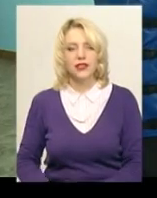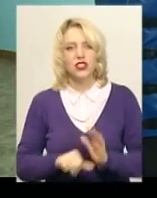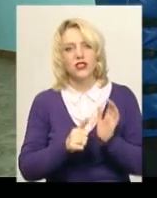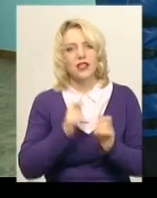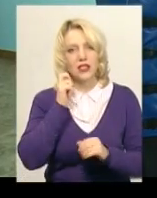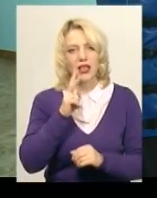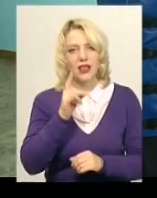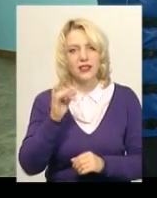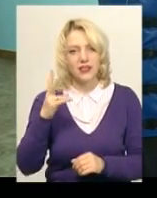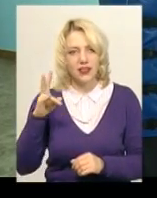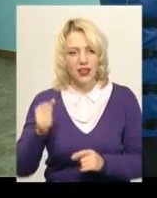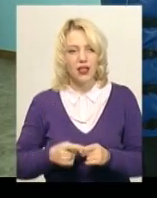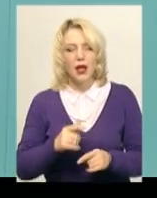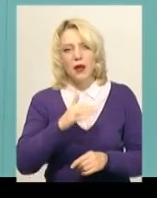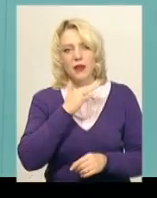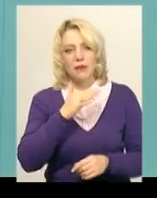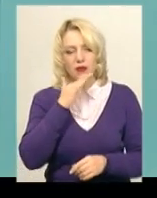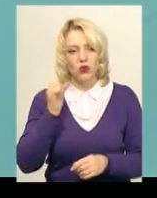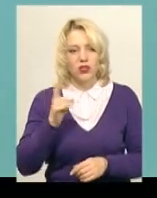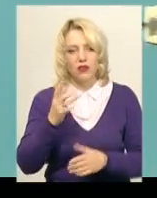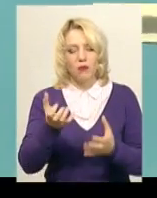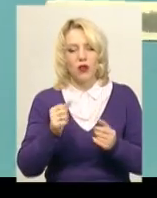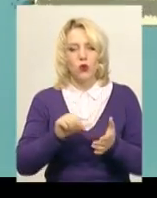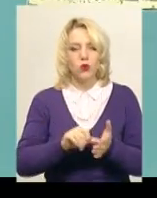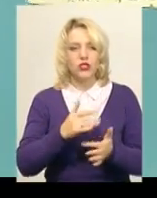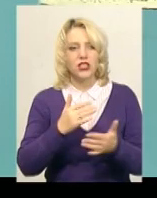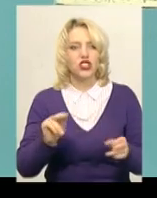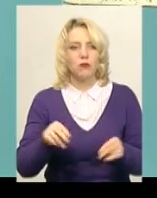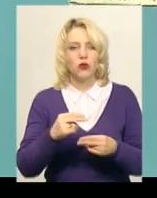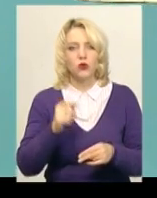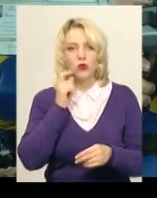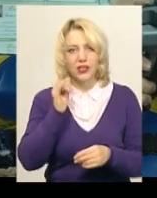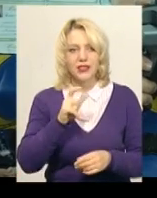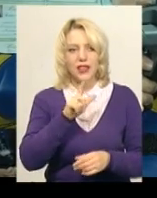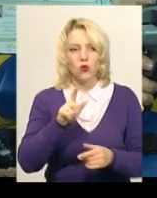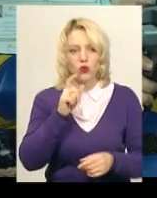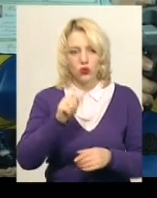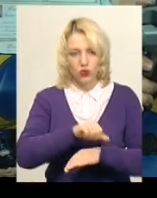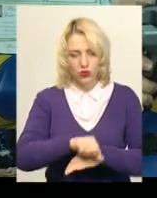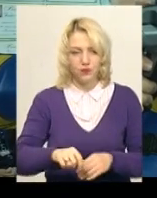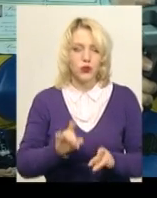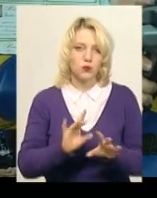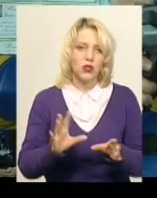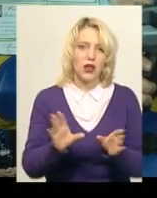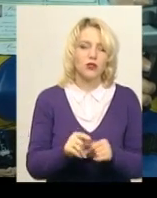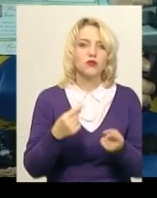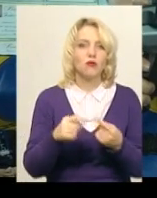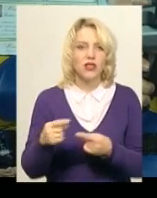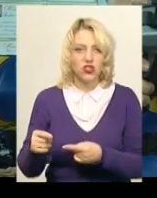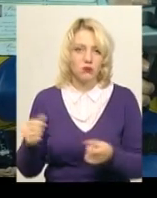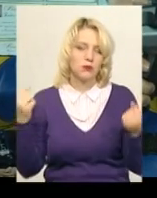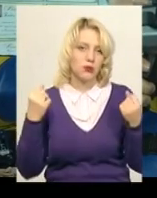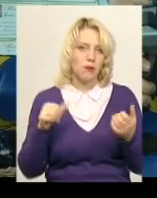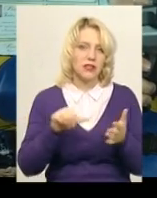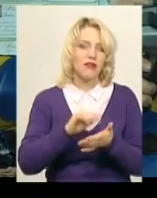-річна Крістіна Гілевич неодноразово брала участь у різних чемпіонатах в Україні та за кордоном. Розповідає, разом з двома іншими спортсменами